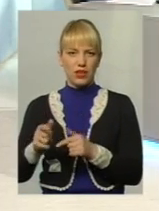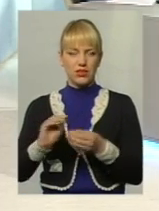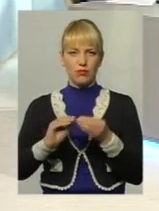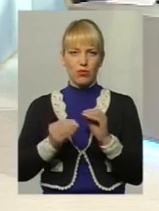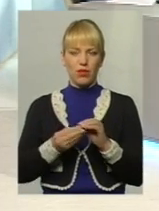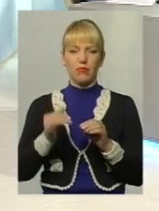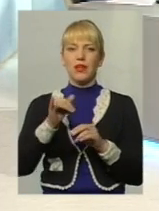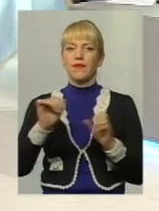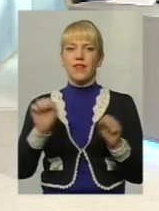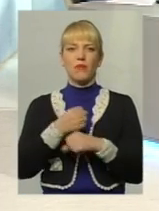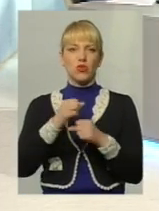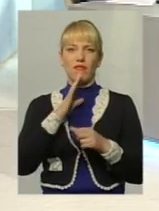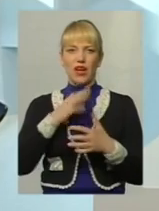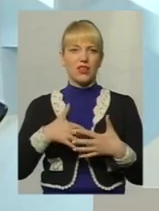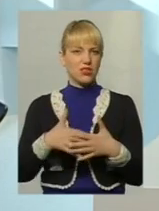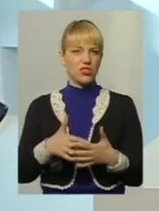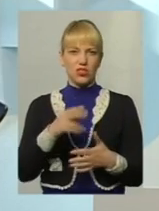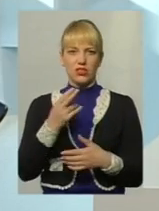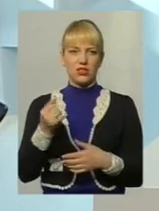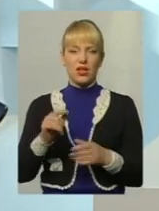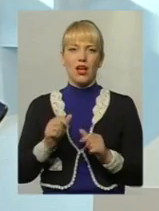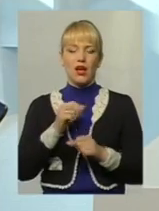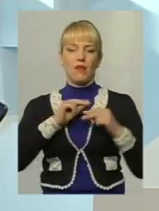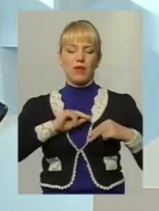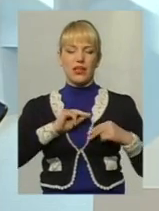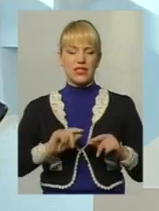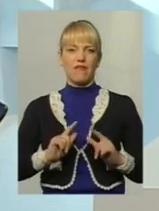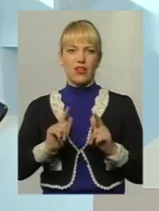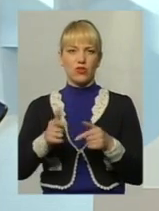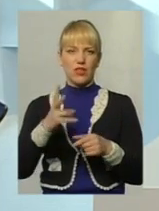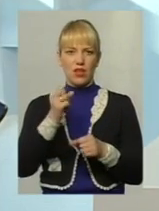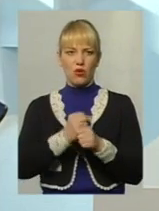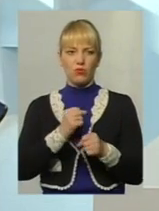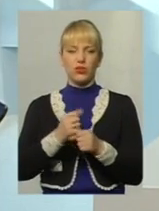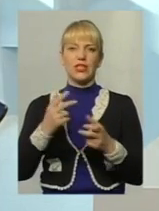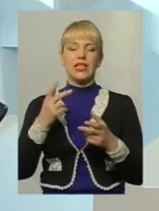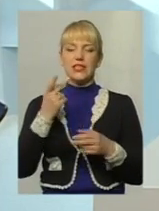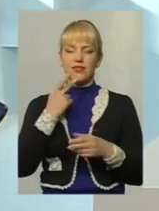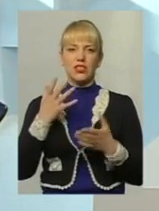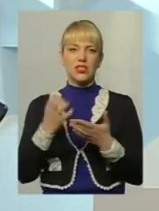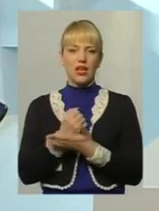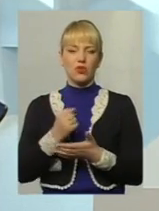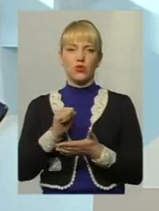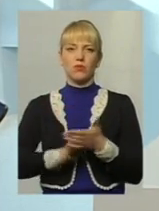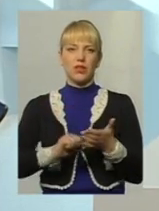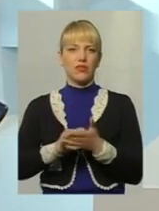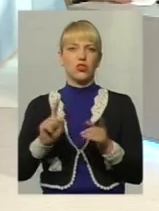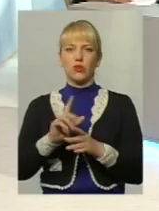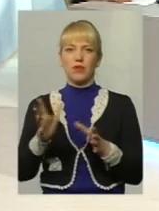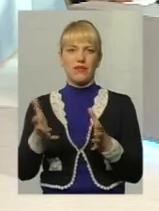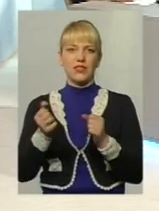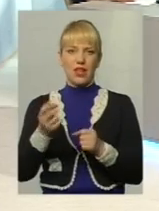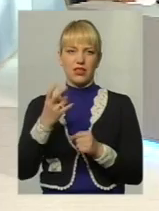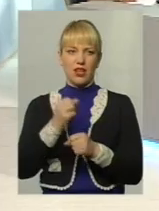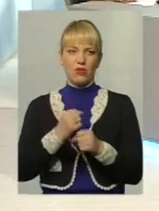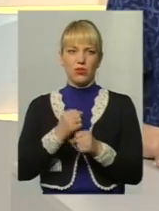Фактично неможливо вагітній жінці працевлаштуватися на роботу, завжди знайдуться приводи, чому її не візьмуть на роботу. Так само, як і